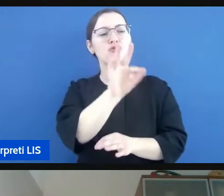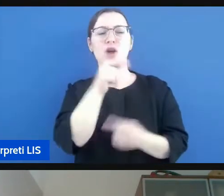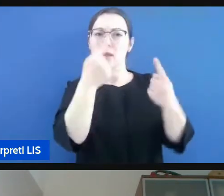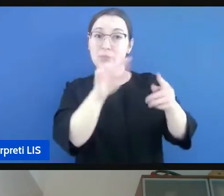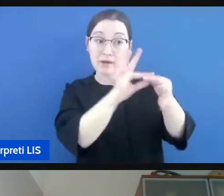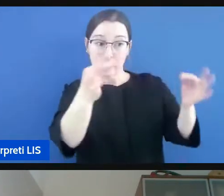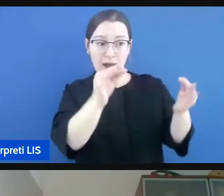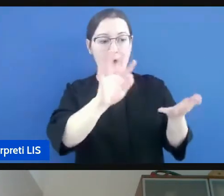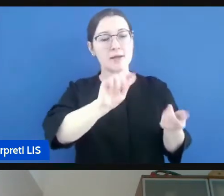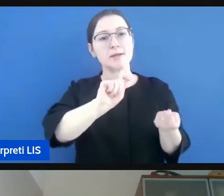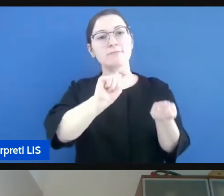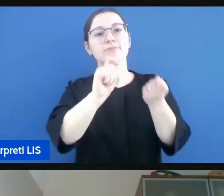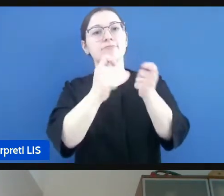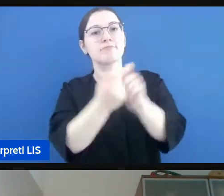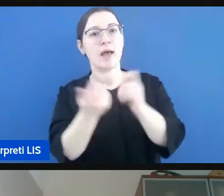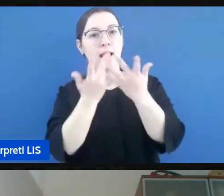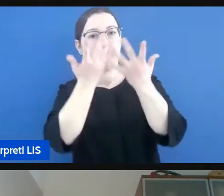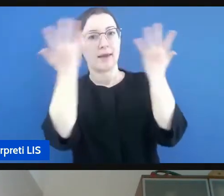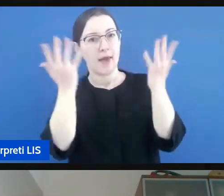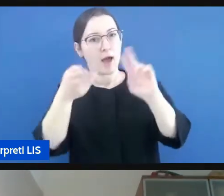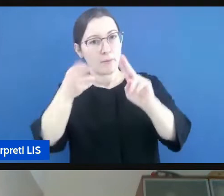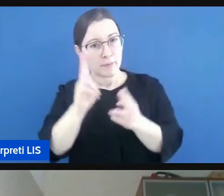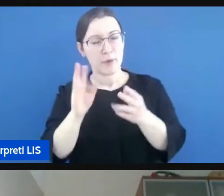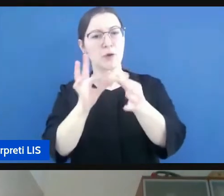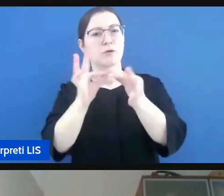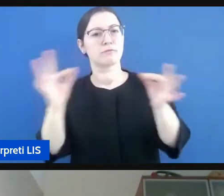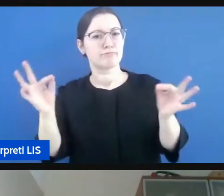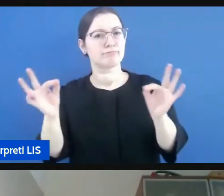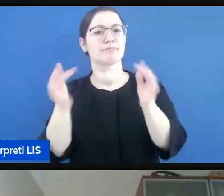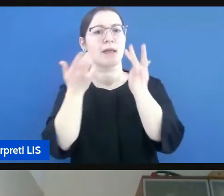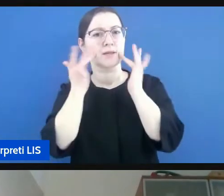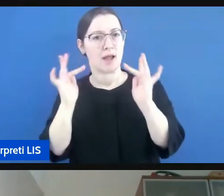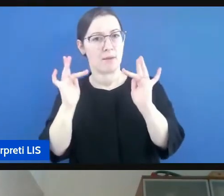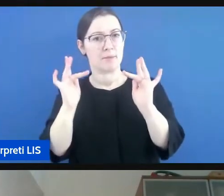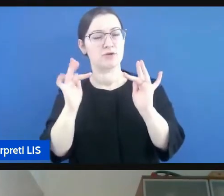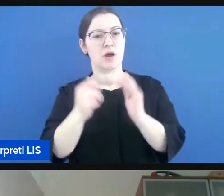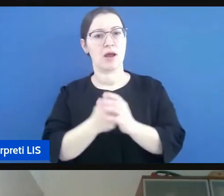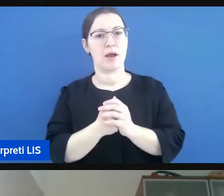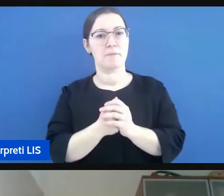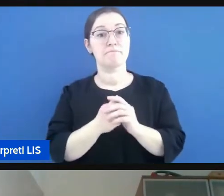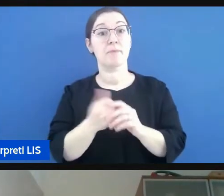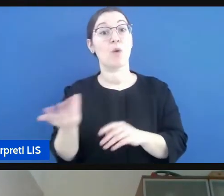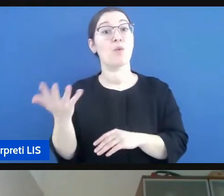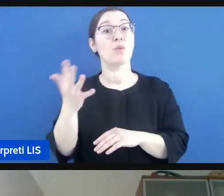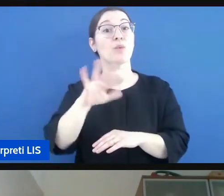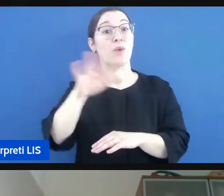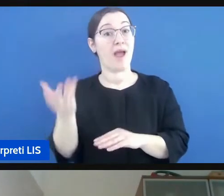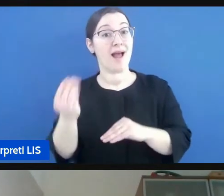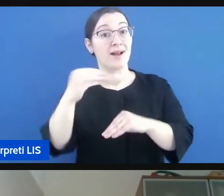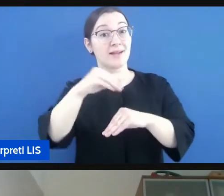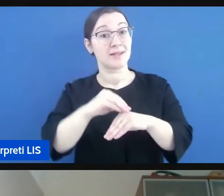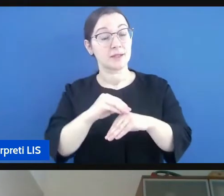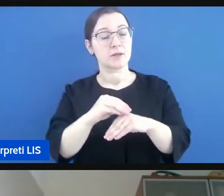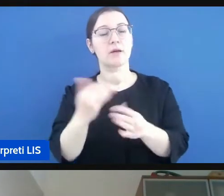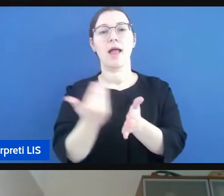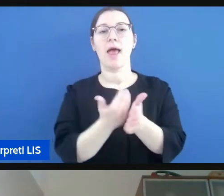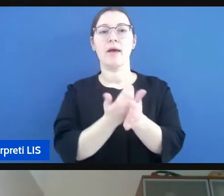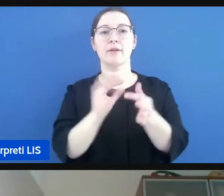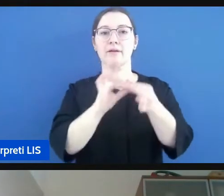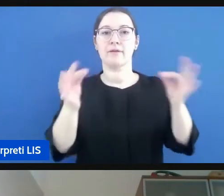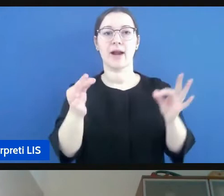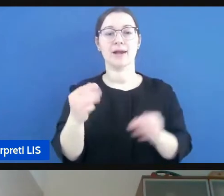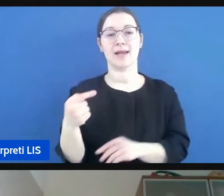più semplici e chiare e poi un'altra cosa la negazione e